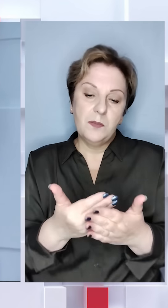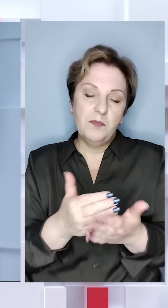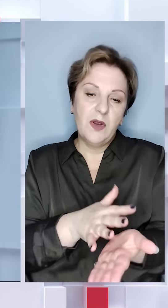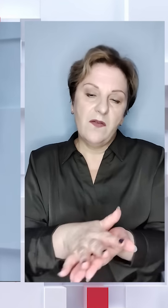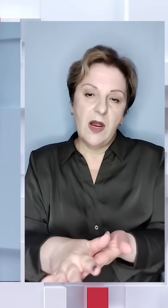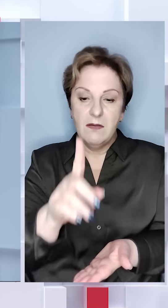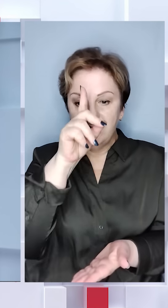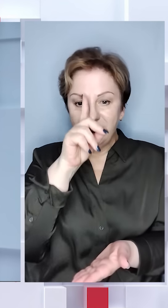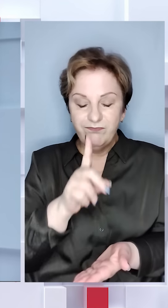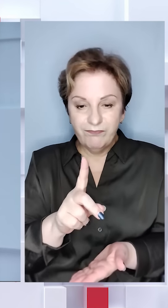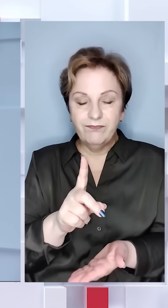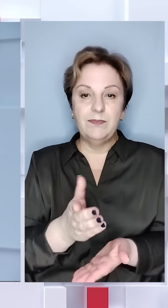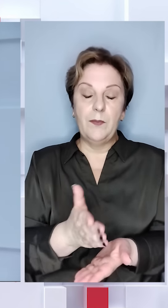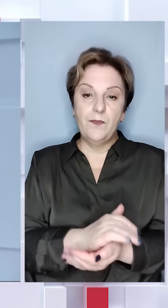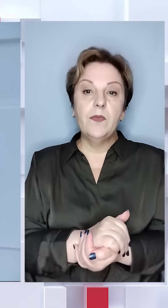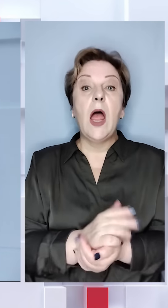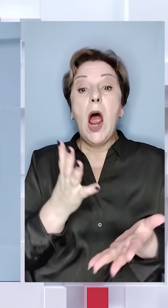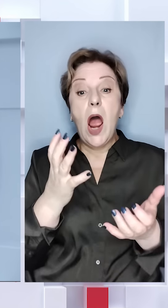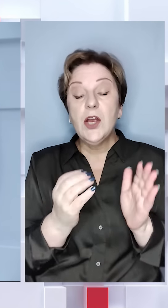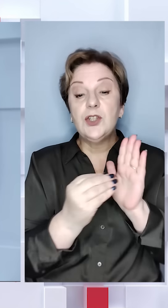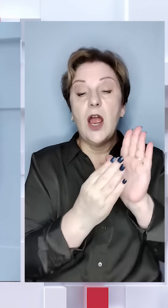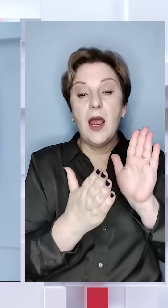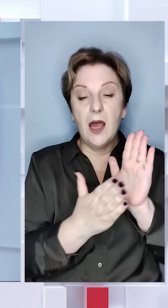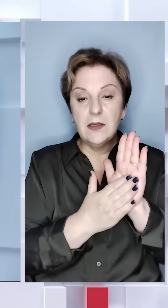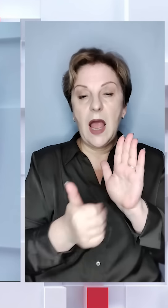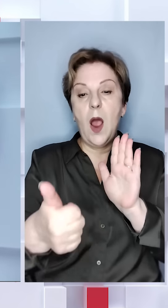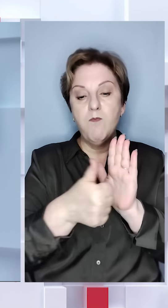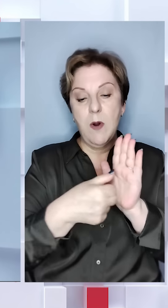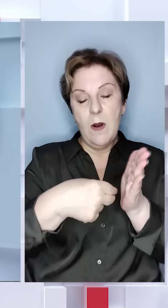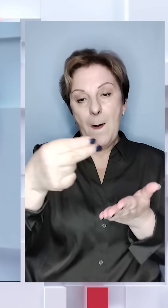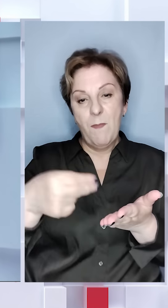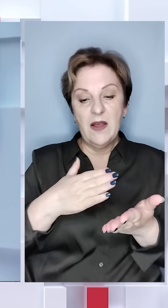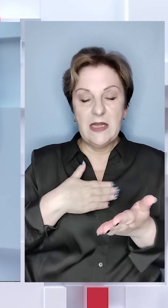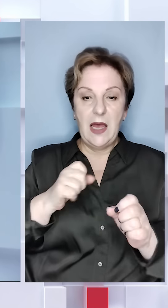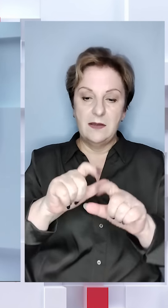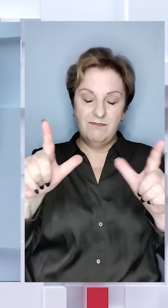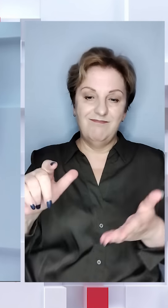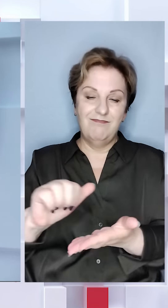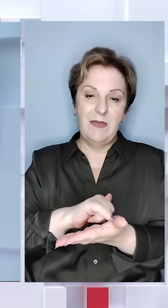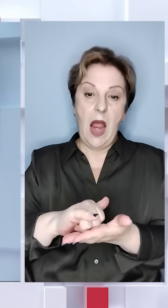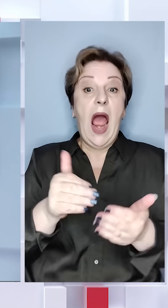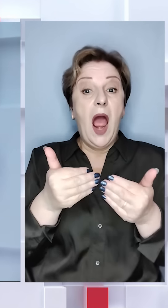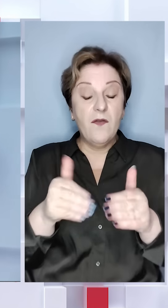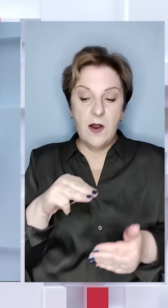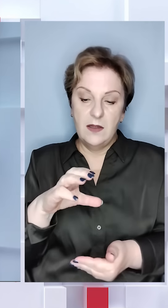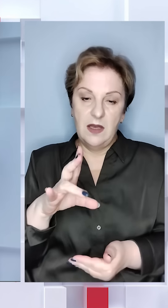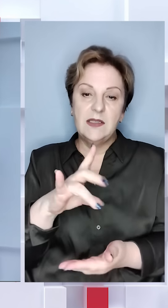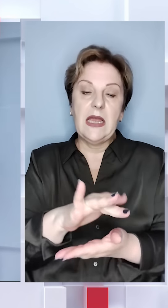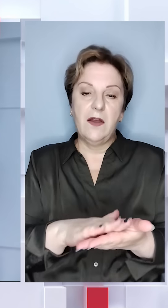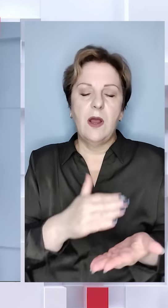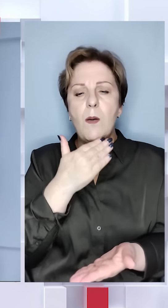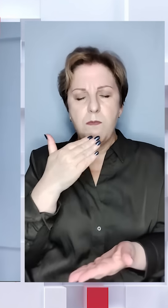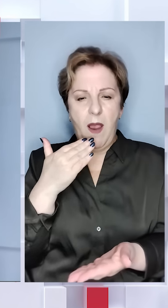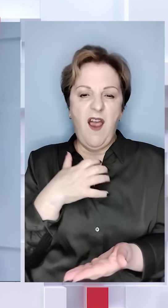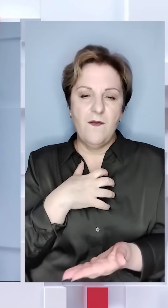наприклад, витрачаєте на це щомісяця. А ще ставте вподобайку, підписуйтесь на наш YouTube-канал, а випуск ТСН триває. Ще